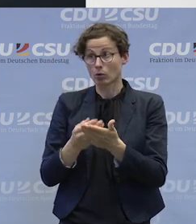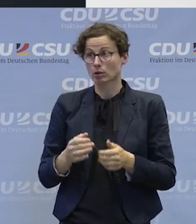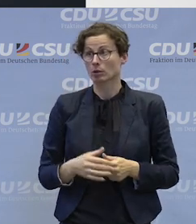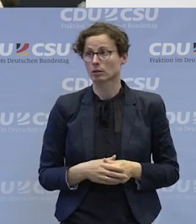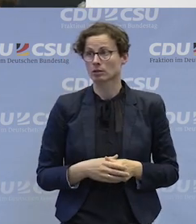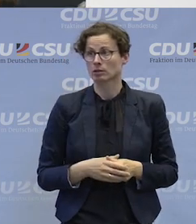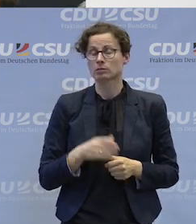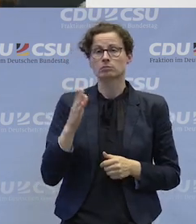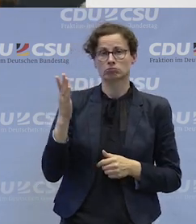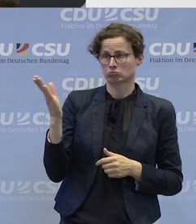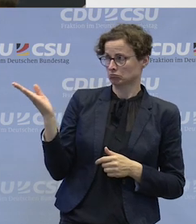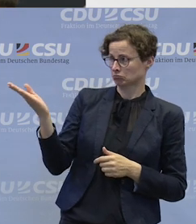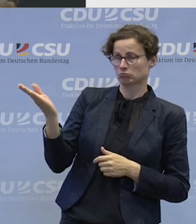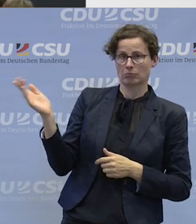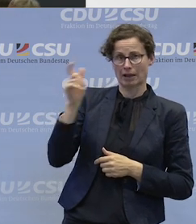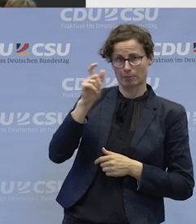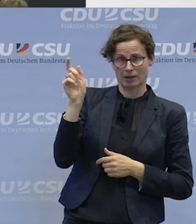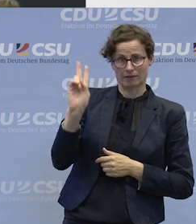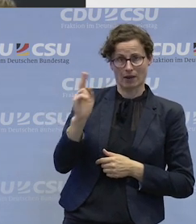Wer möchte die Frage beantworten?